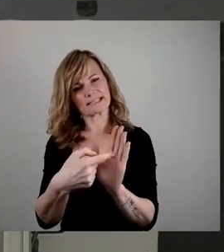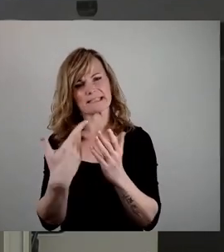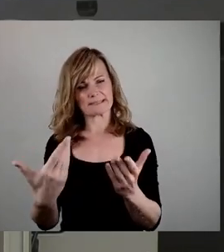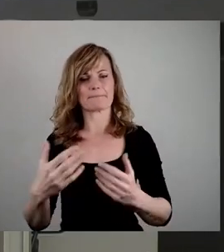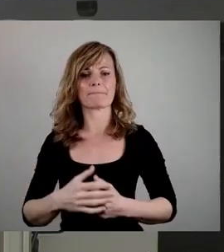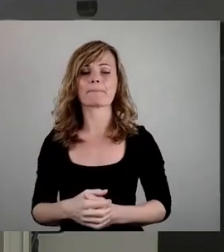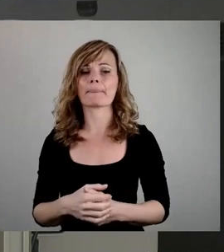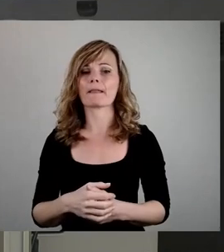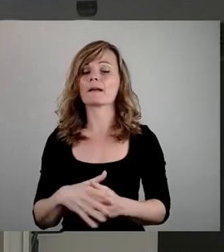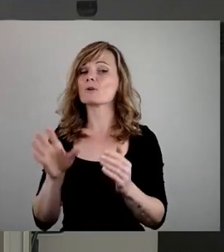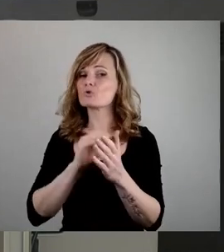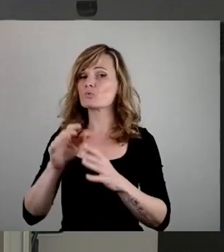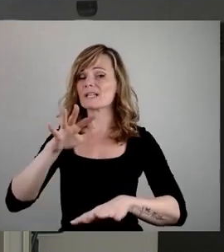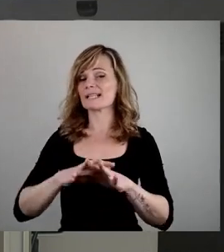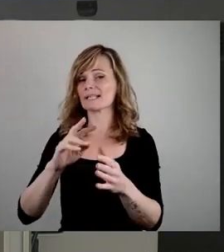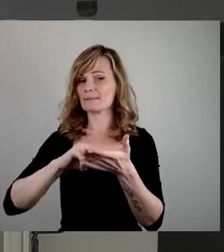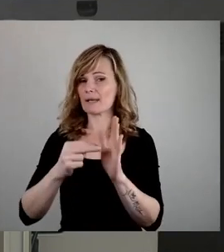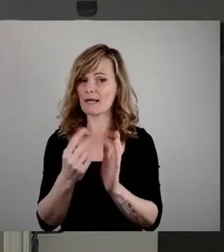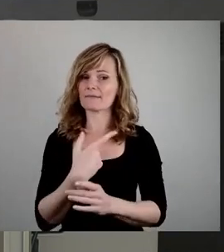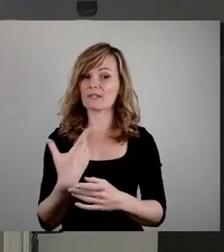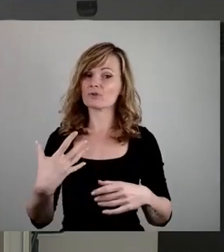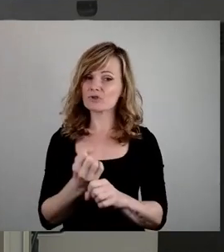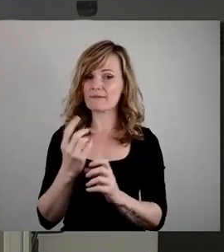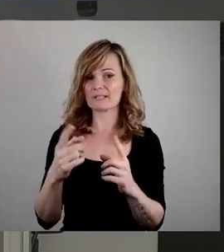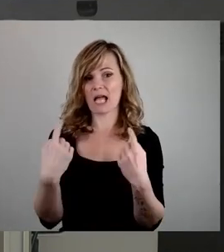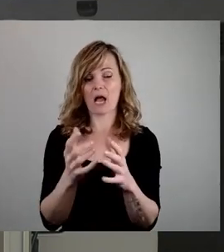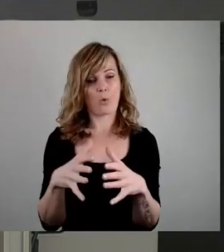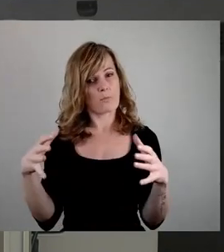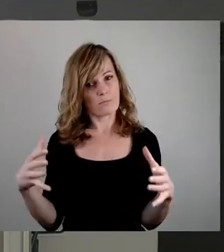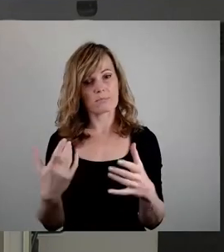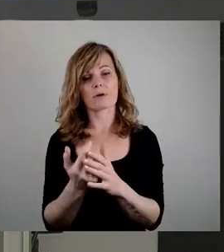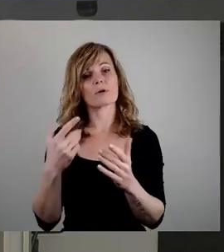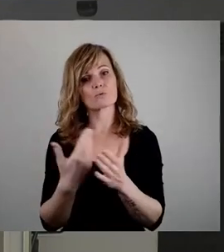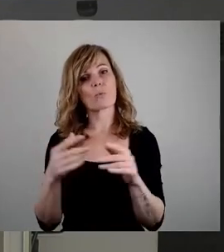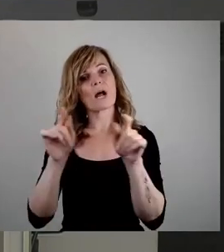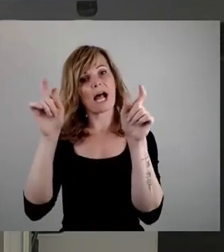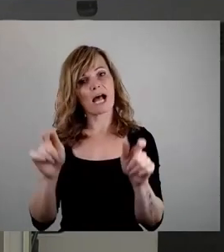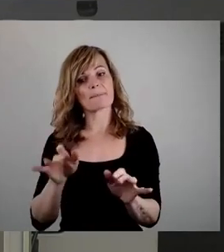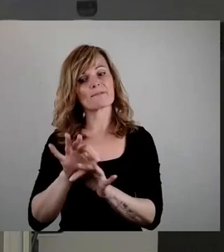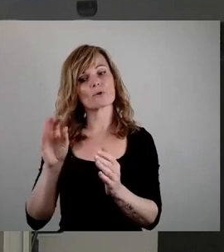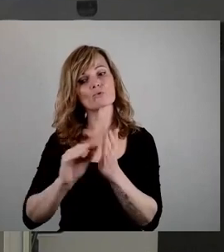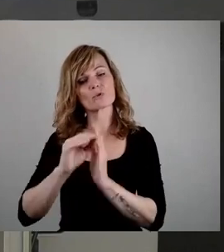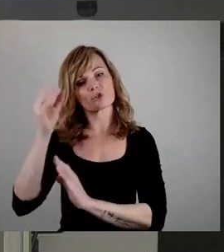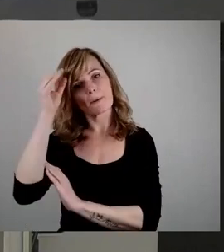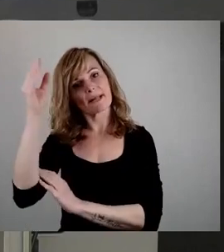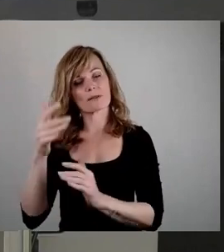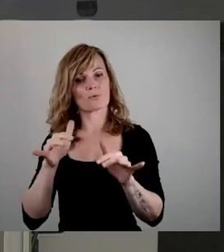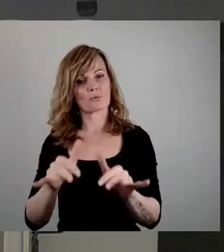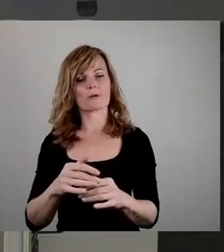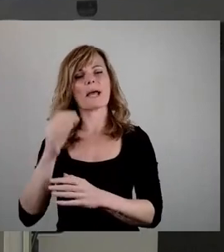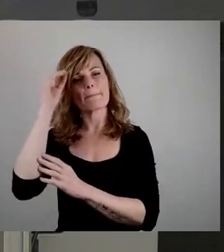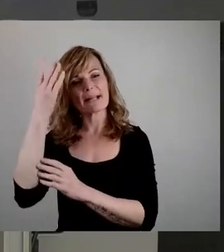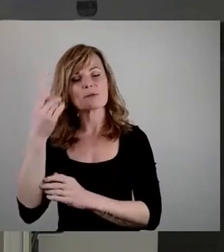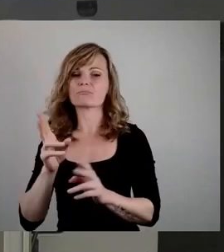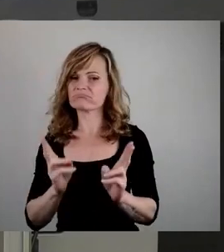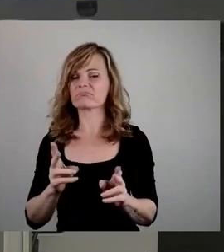Mit dem Schulnetzplan schaffen wir Raum und damit den Rahmen für schulische Bildung. Bildung ist ein Grundrecht und ich möchte